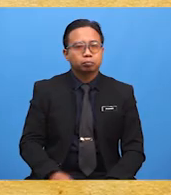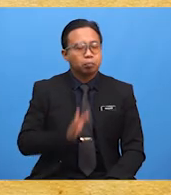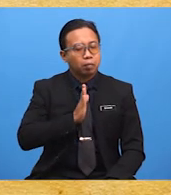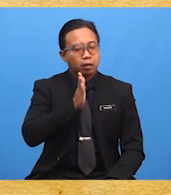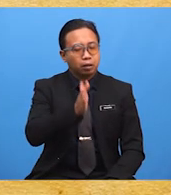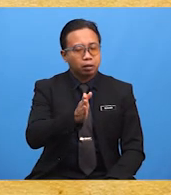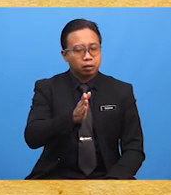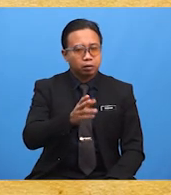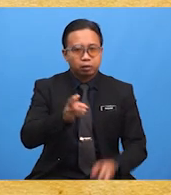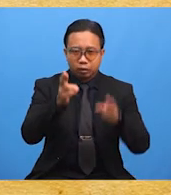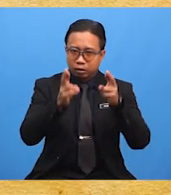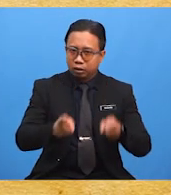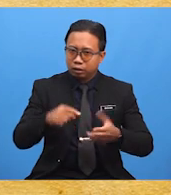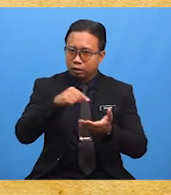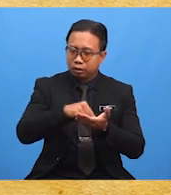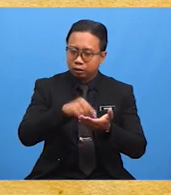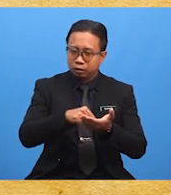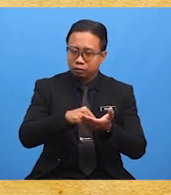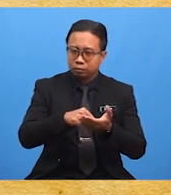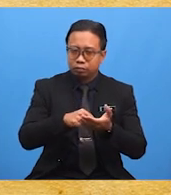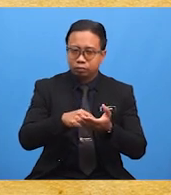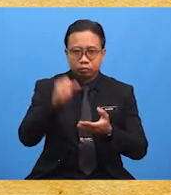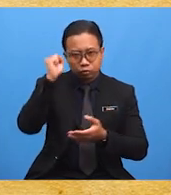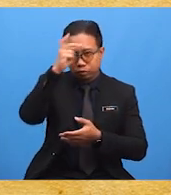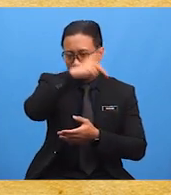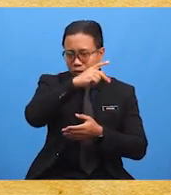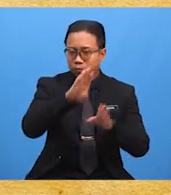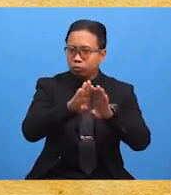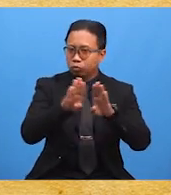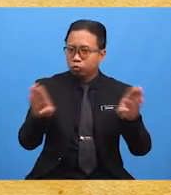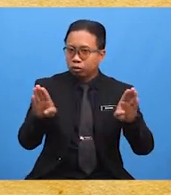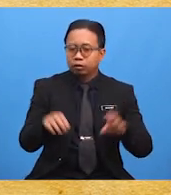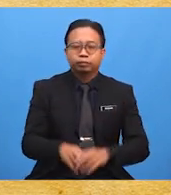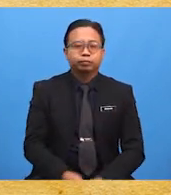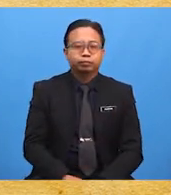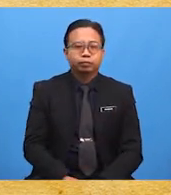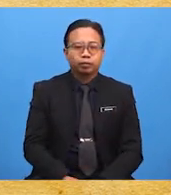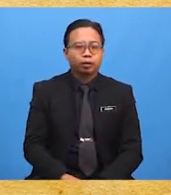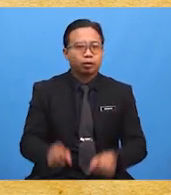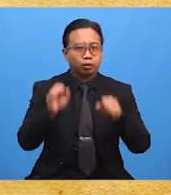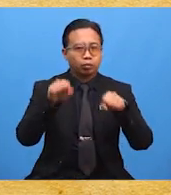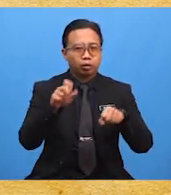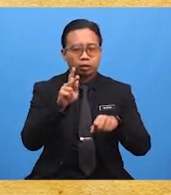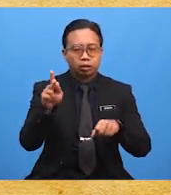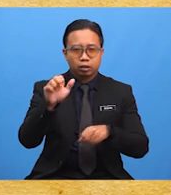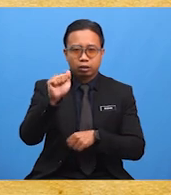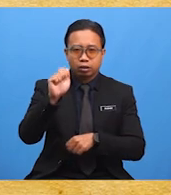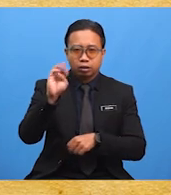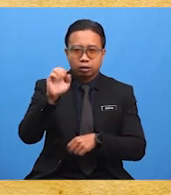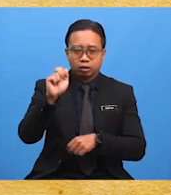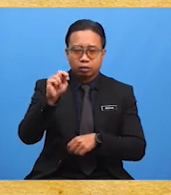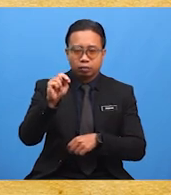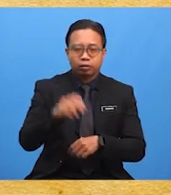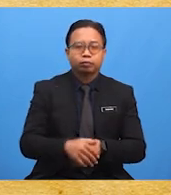rakyat negara ini mengamalkan sikap terbuka dan ini telah membolehkan keamanan dan